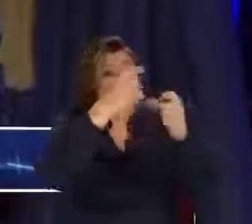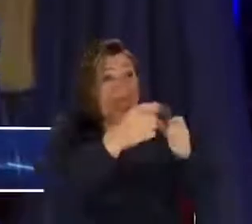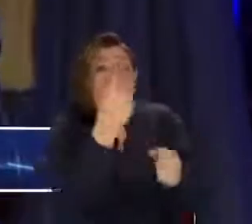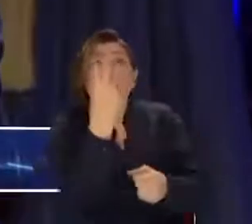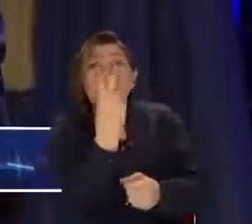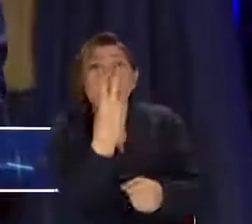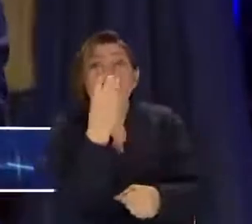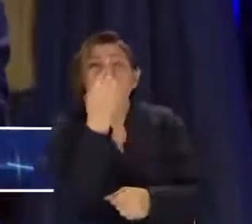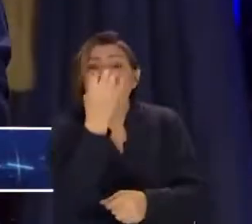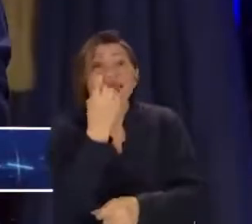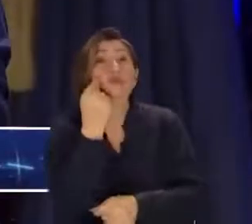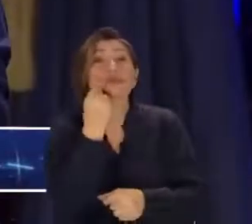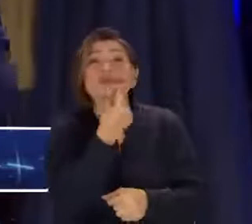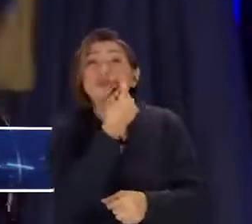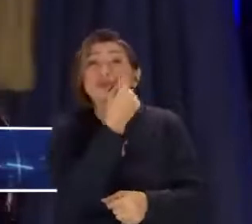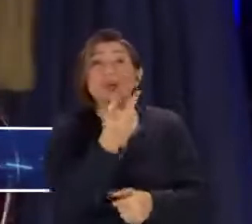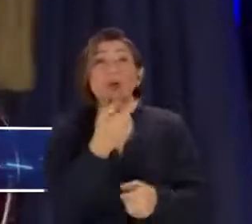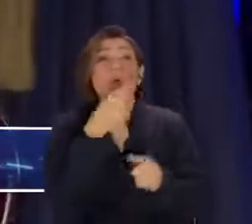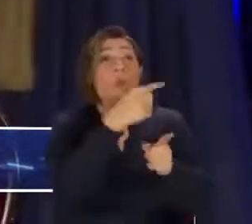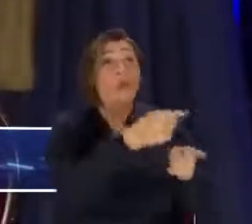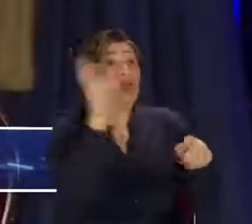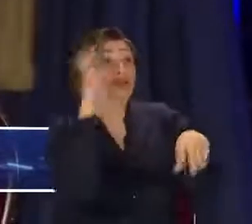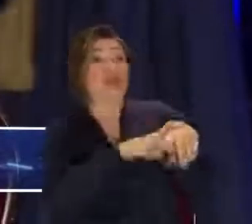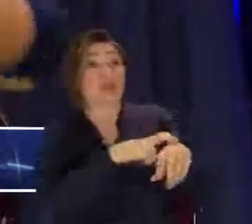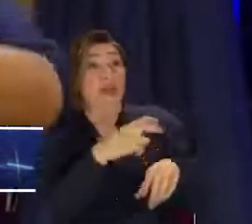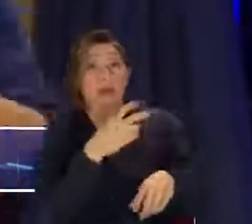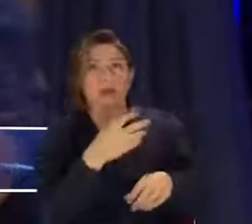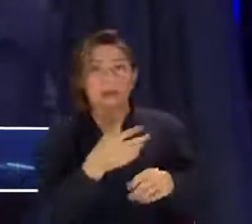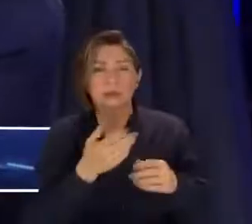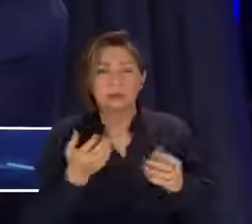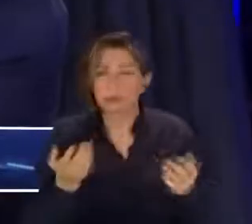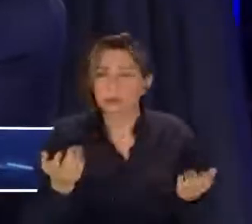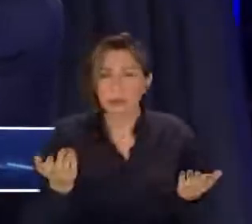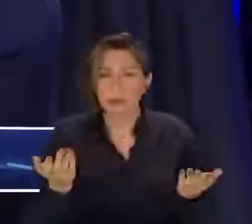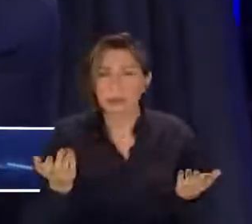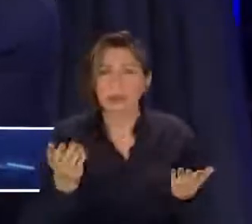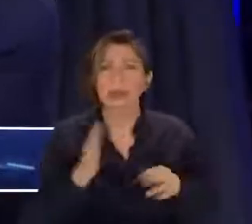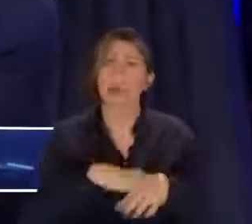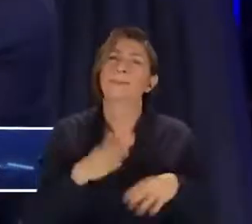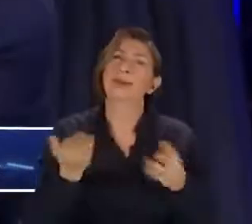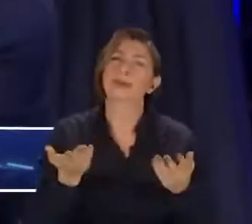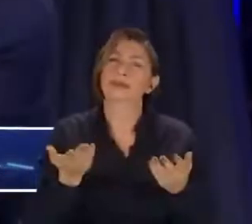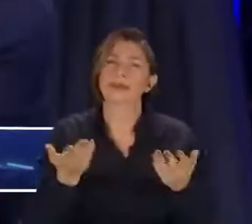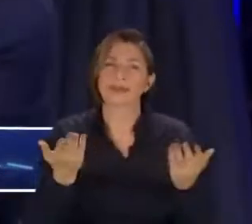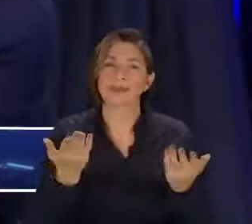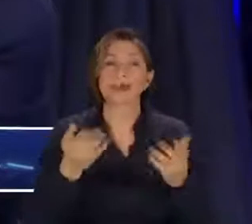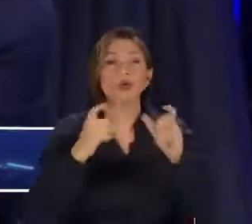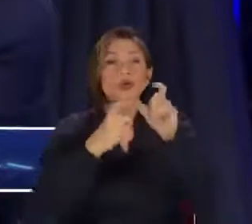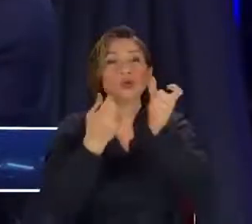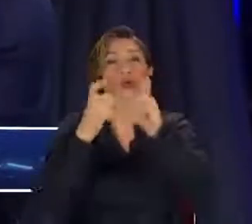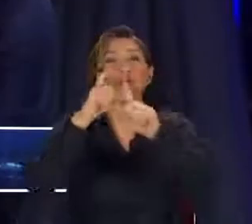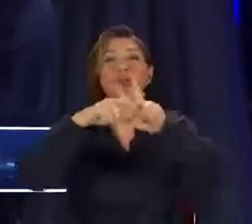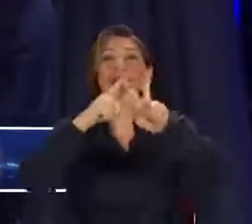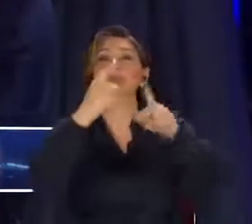3 tane kızamlık vakası. İşte bunlar düşmanlar 3 tane. Yapmayın etmeyin. Sudan'da